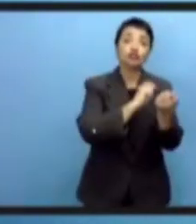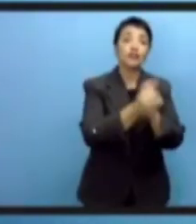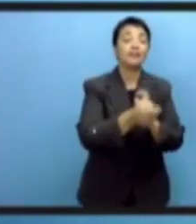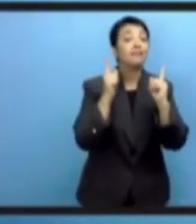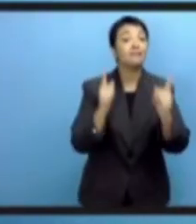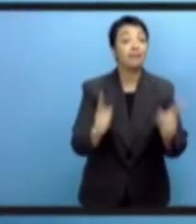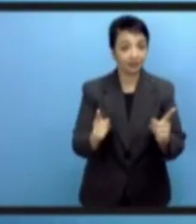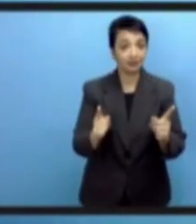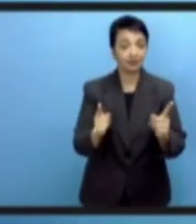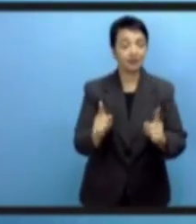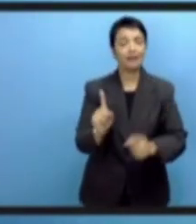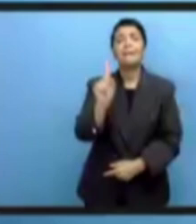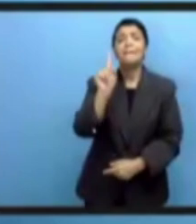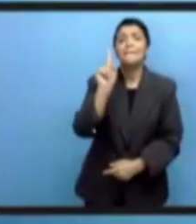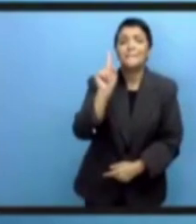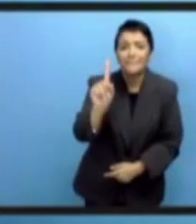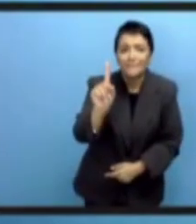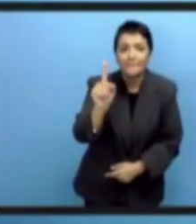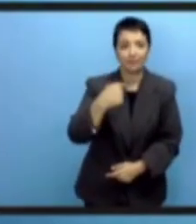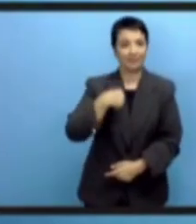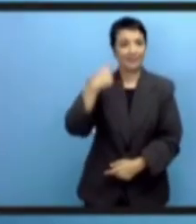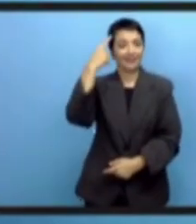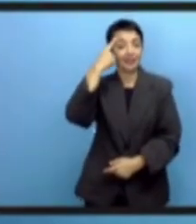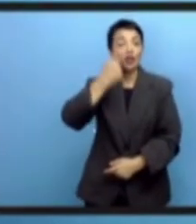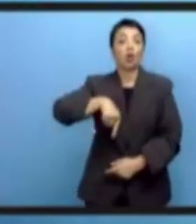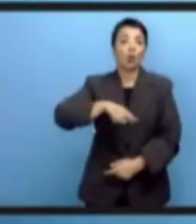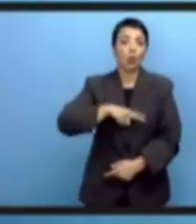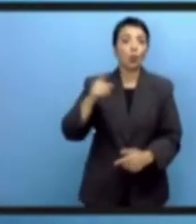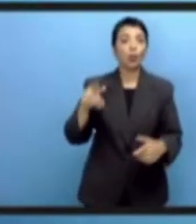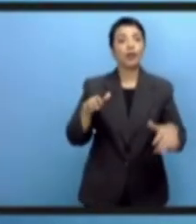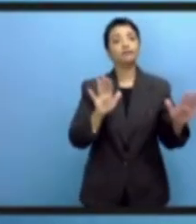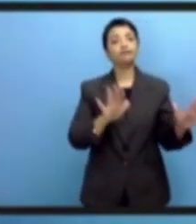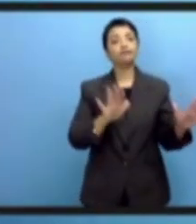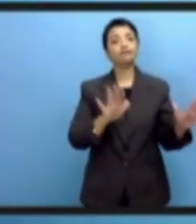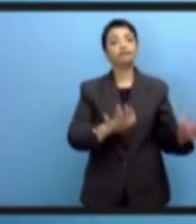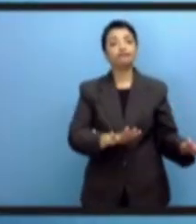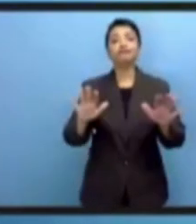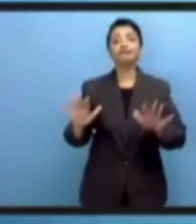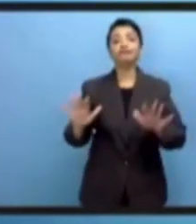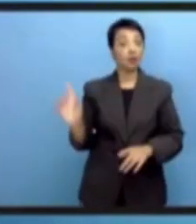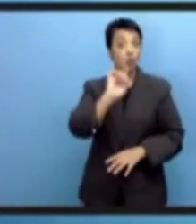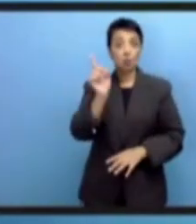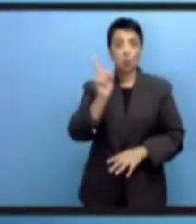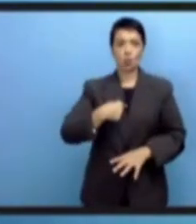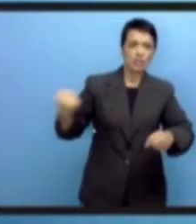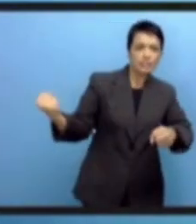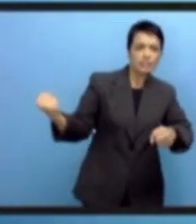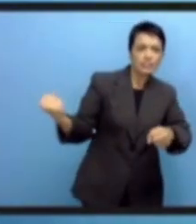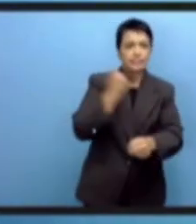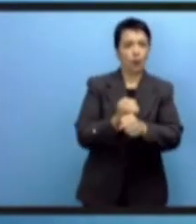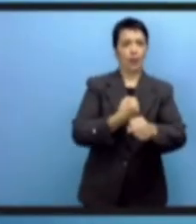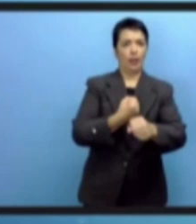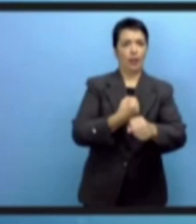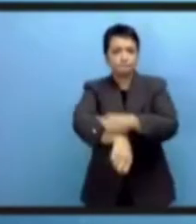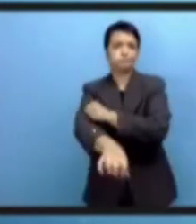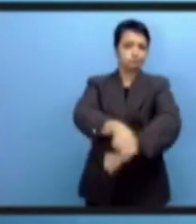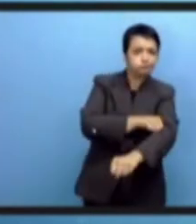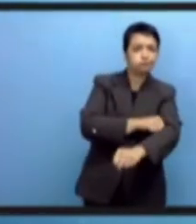решает проблемы с этим связанные. И это замечательно. Но я считаю, что нам нужно